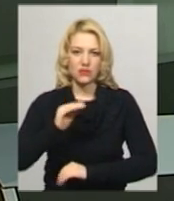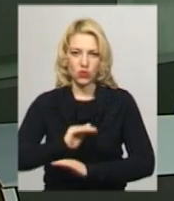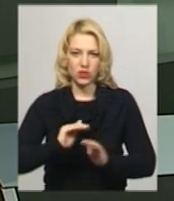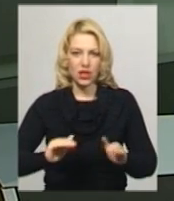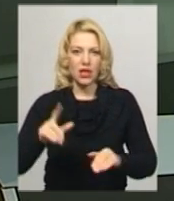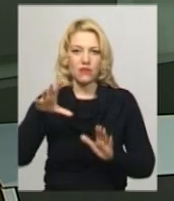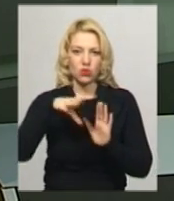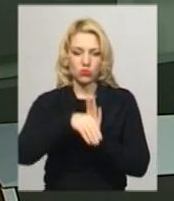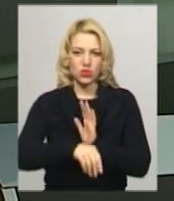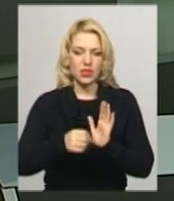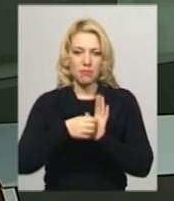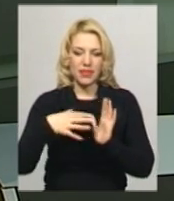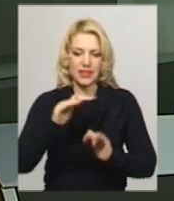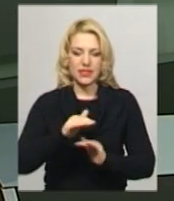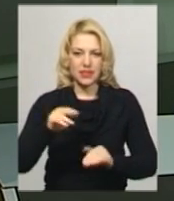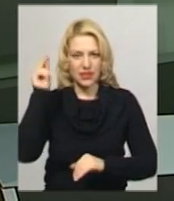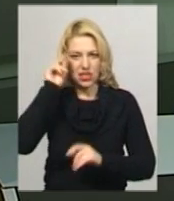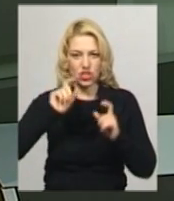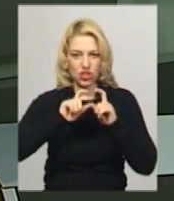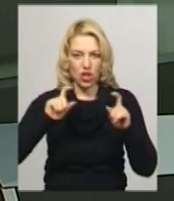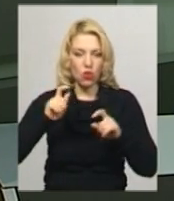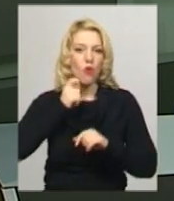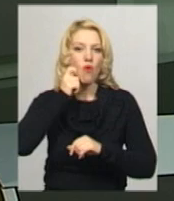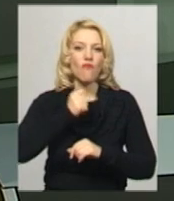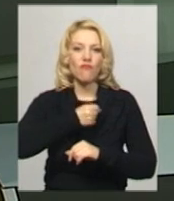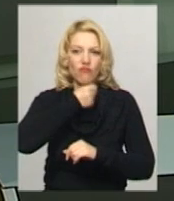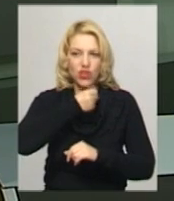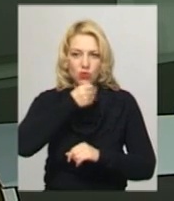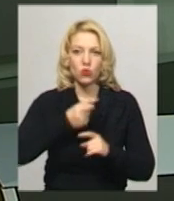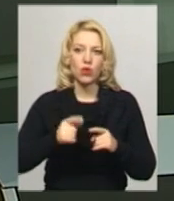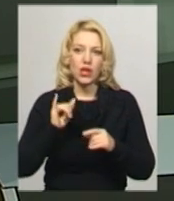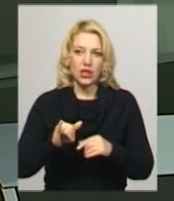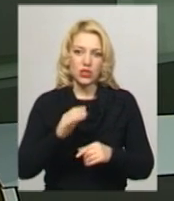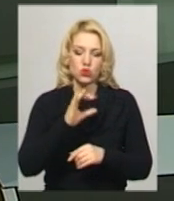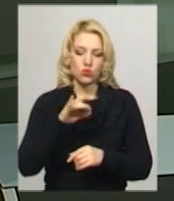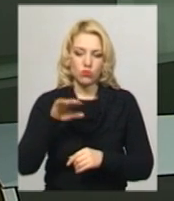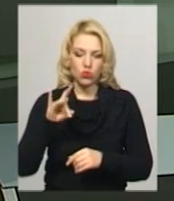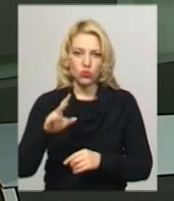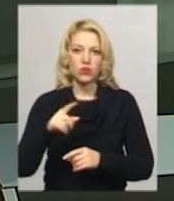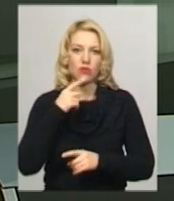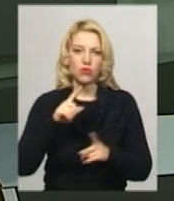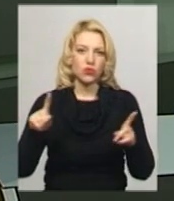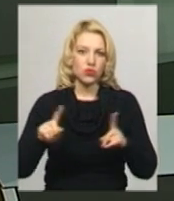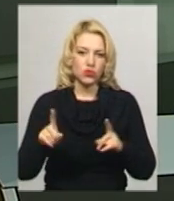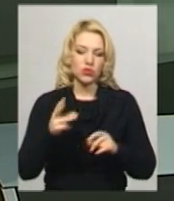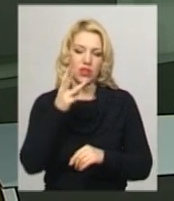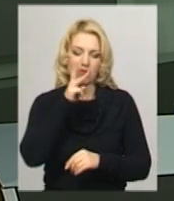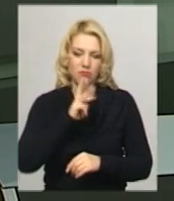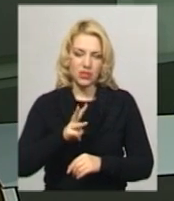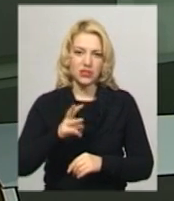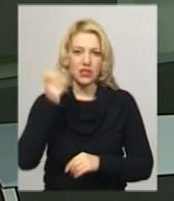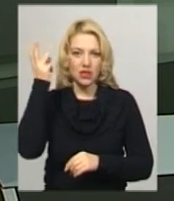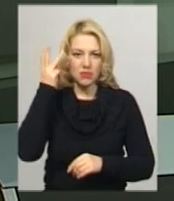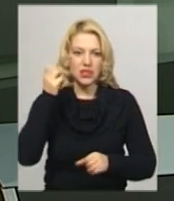числі 15 дітей шкільного віку. За словами ВОО Міністра охорони здоров'я Уляни Супрун, за три місяці на Хмельниччині на кір